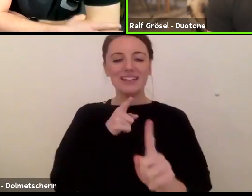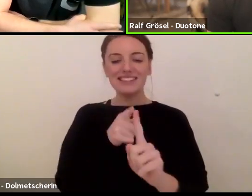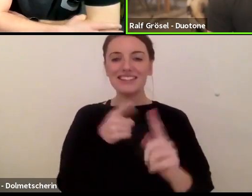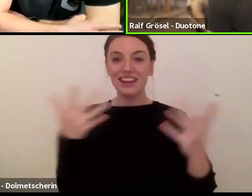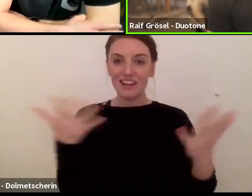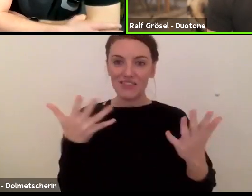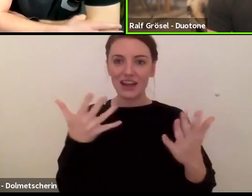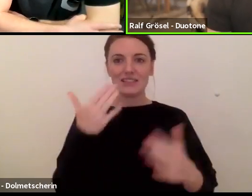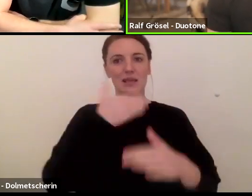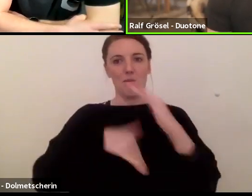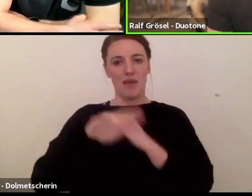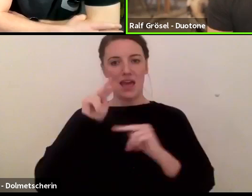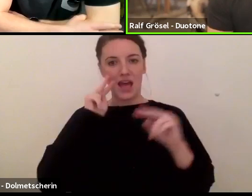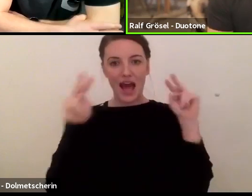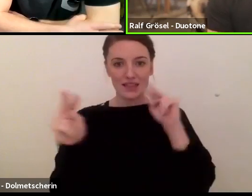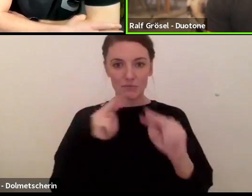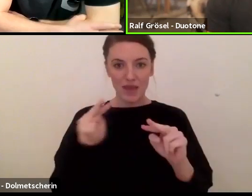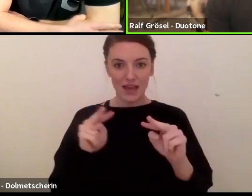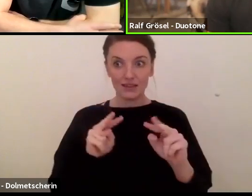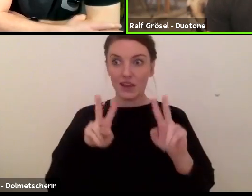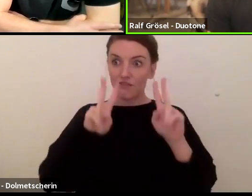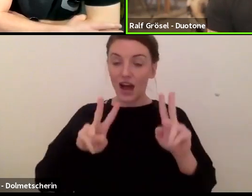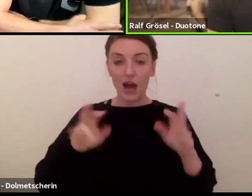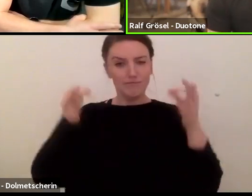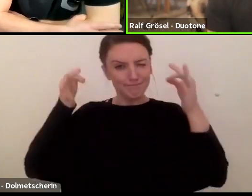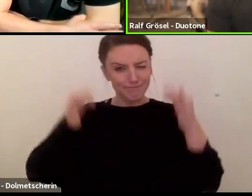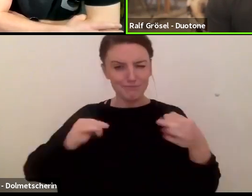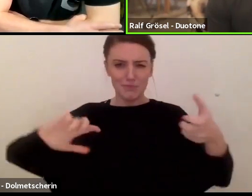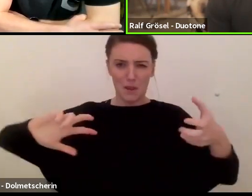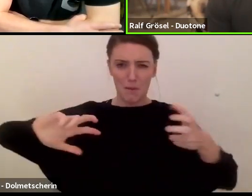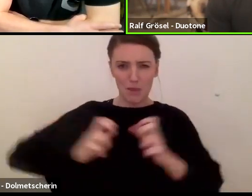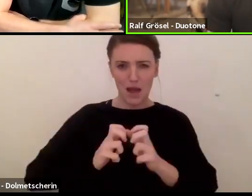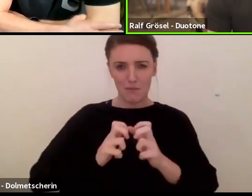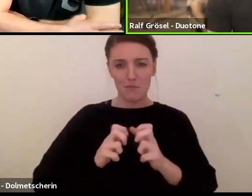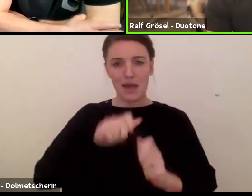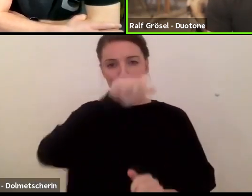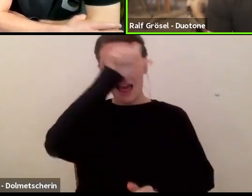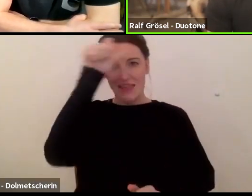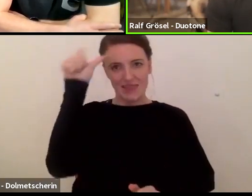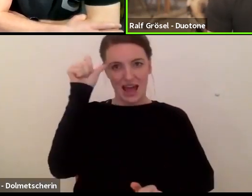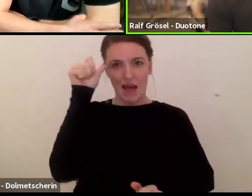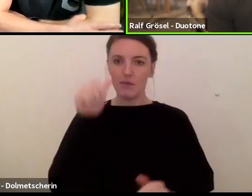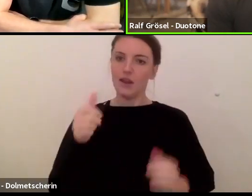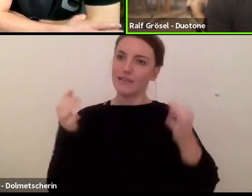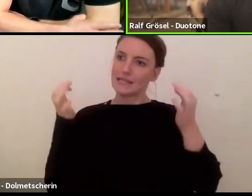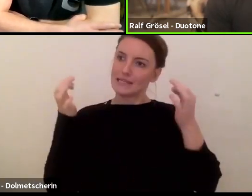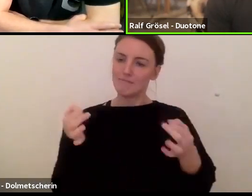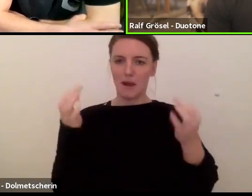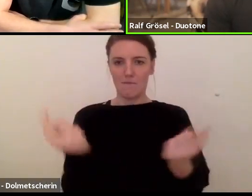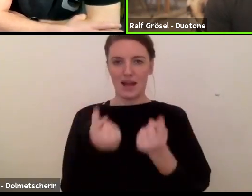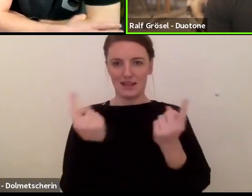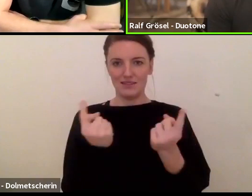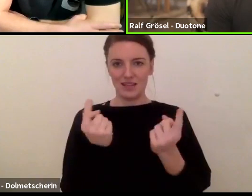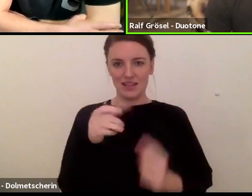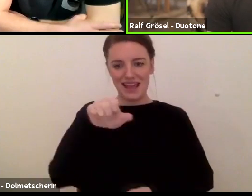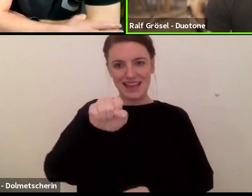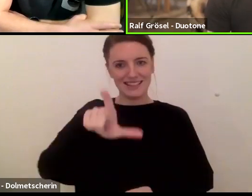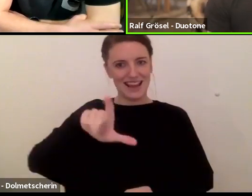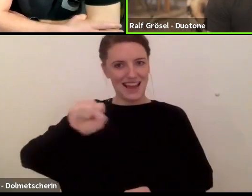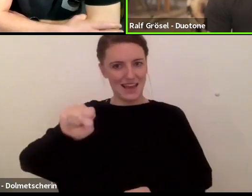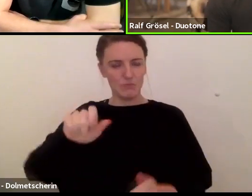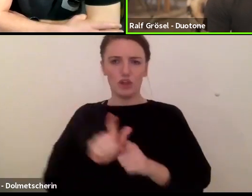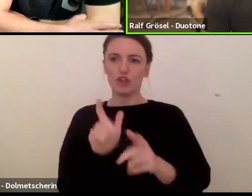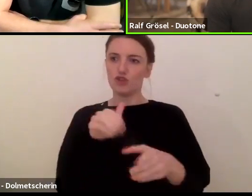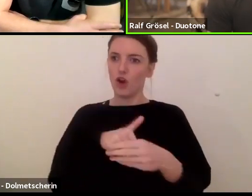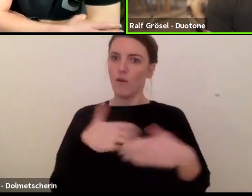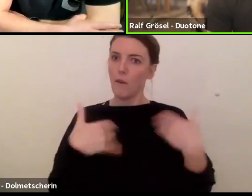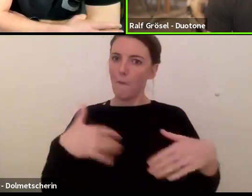in einen knackigen Marketing-Namen in SLS zu verpacken. Und dahinter verbergen sich aber mehrere Komponenten. Das heißt,